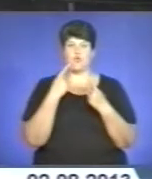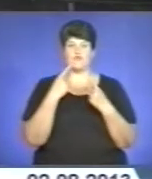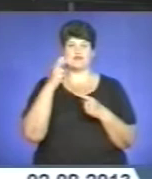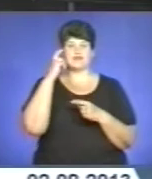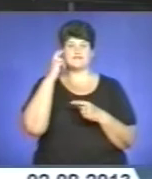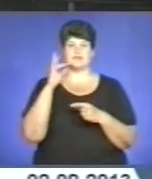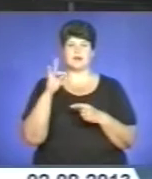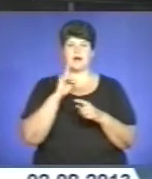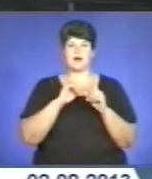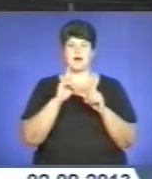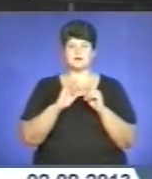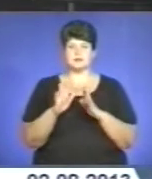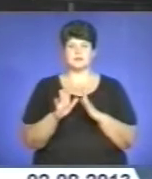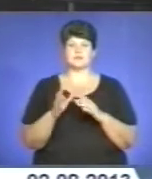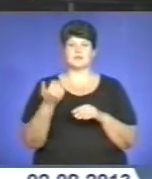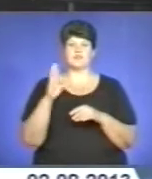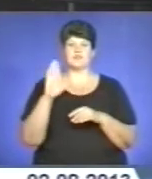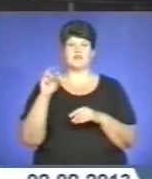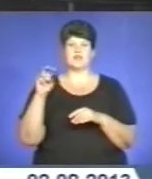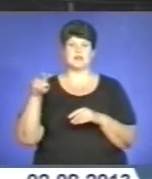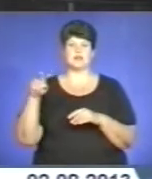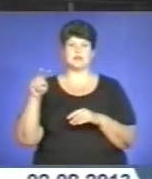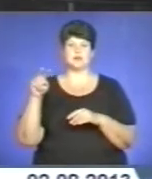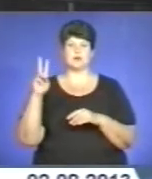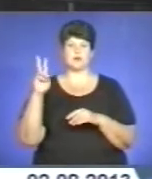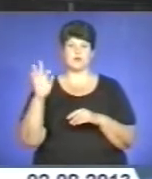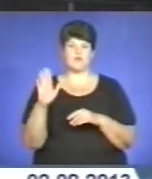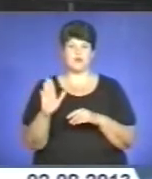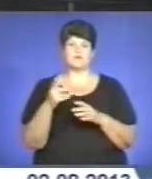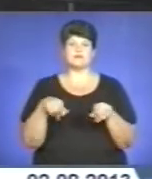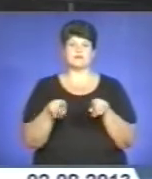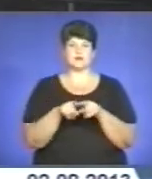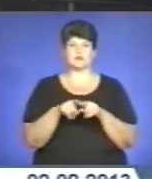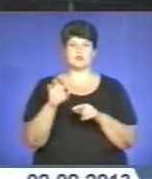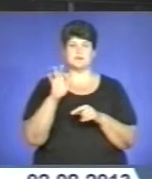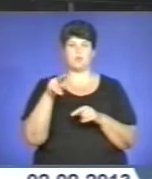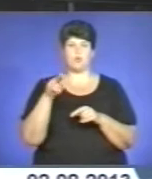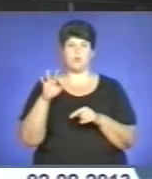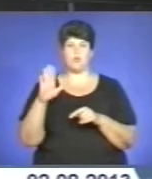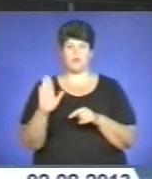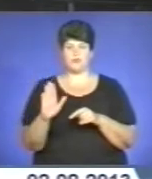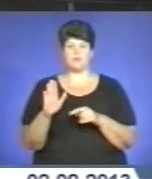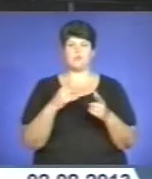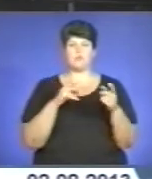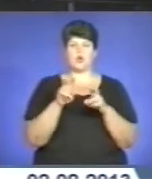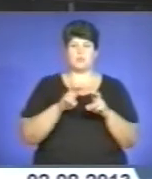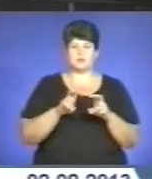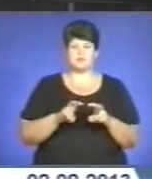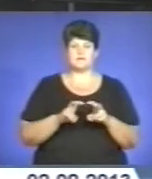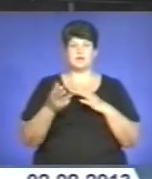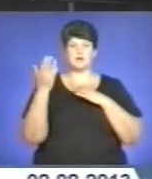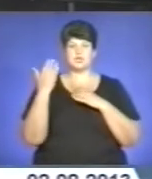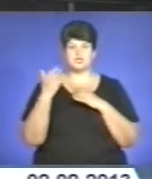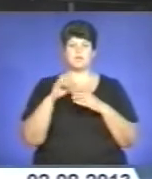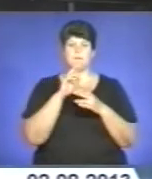очоли віце-прем'єр-міністр Олександр Вілкул. Він разом зі столичним очільником Олександром Поповим проаналізували колишні помилки,